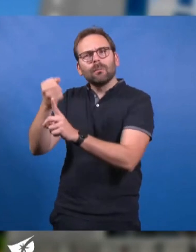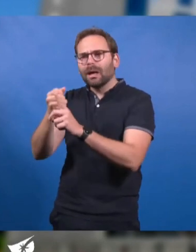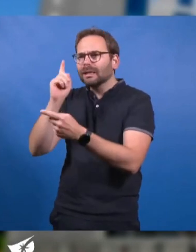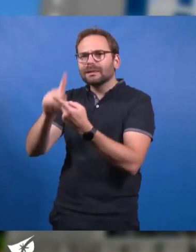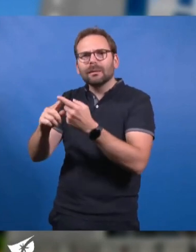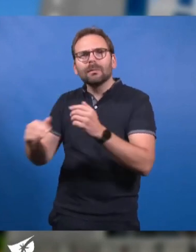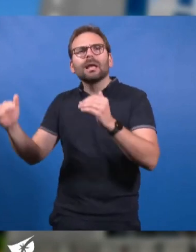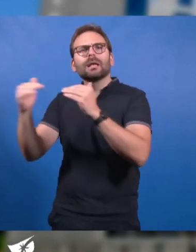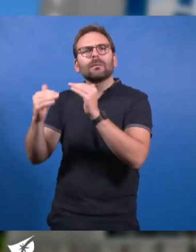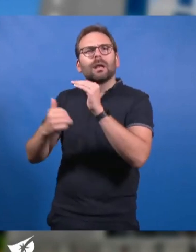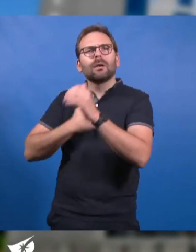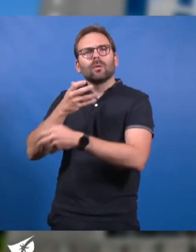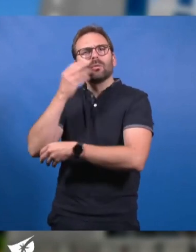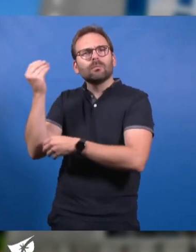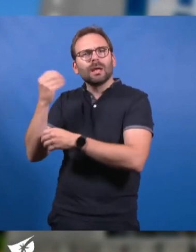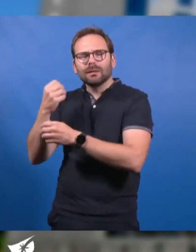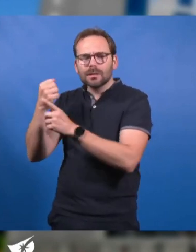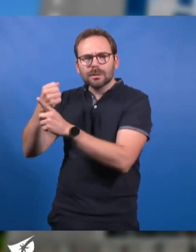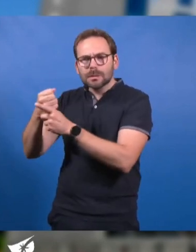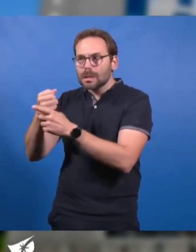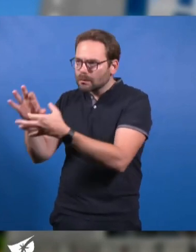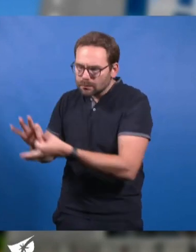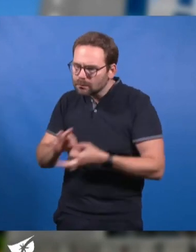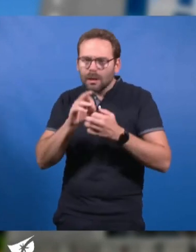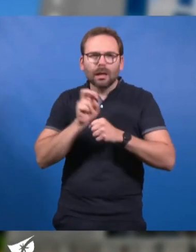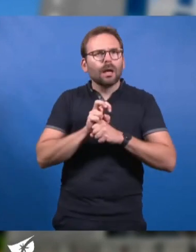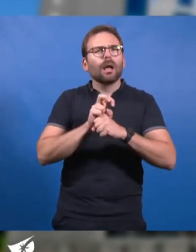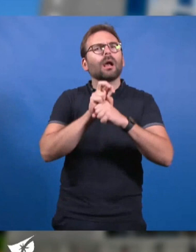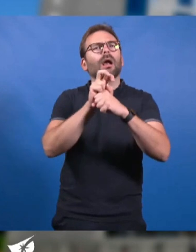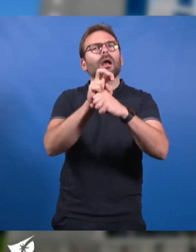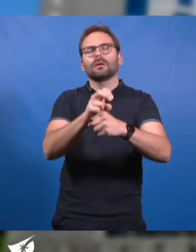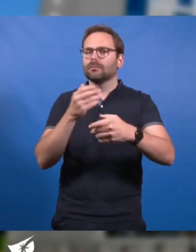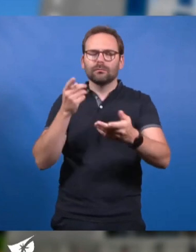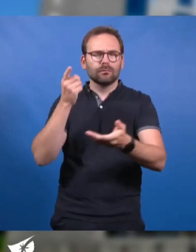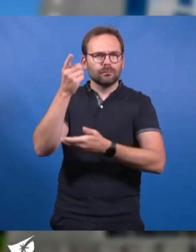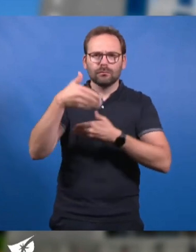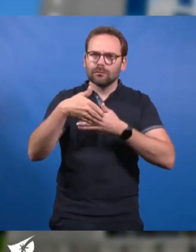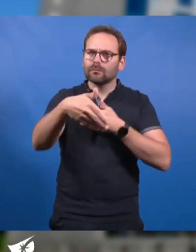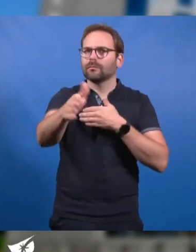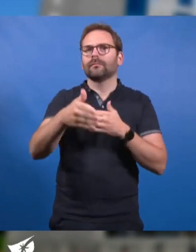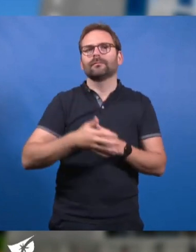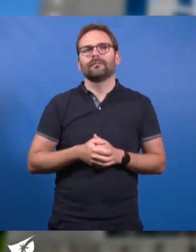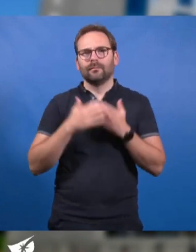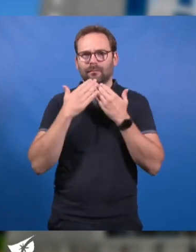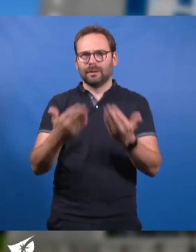'égalité et l'émancipation humaine, ce à quoi nous nous attelons et nous attellerons aujourd'hui comme demain. Je vous remercie.